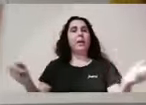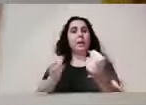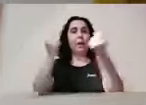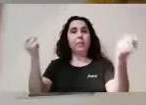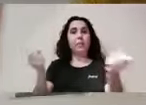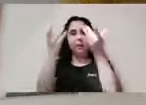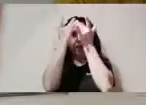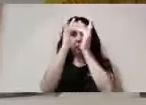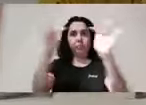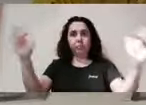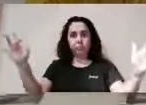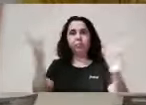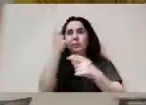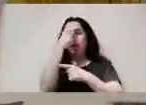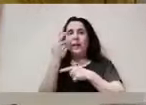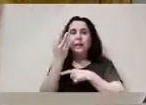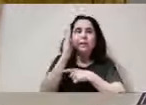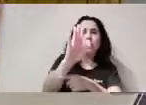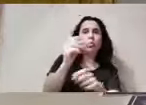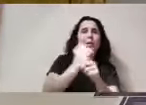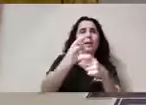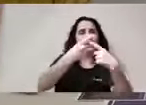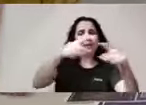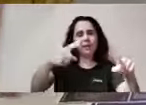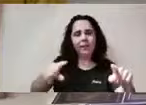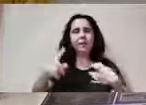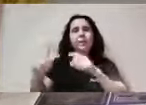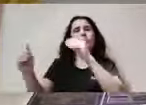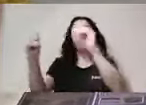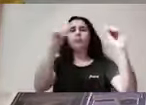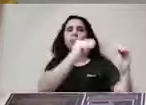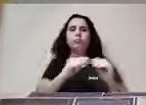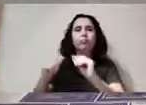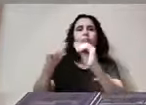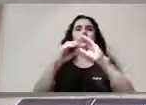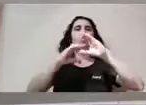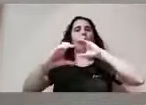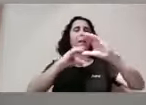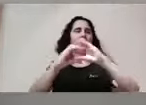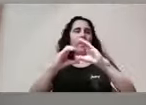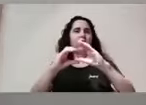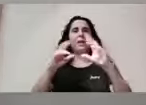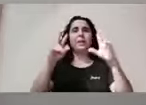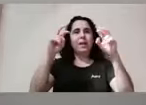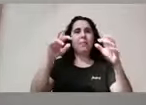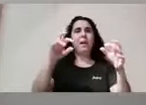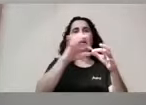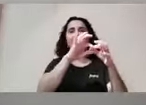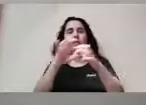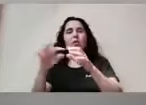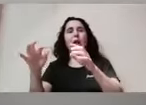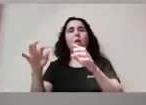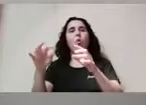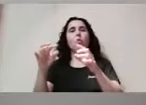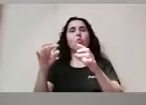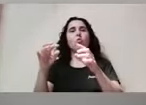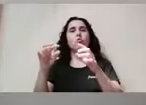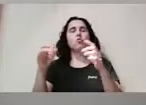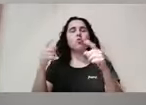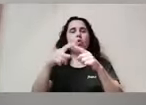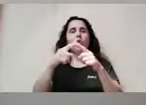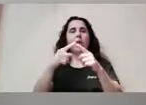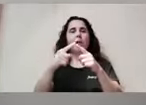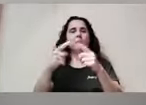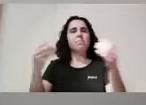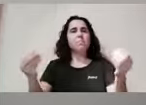treballaran diverses actituds, diverses converses sobre els xicotets, actes o frases